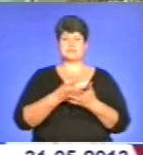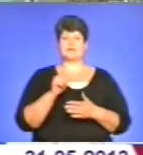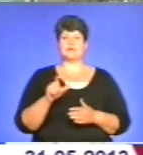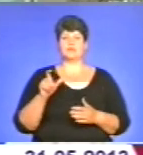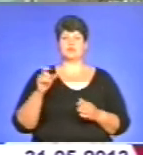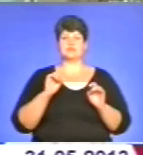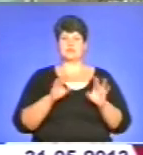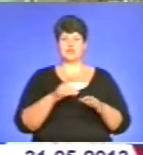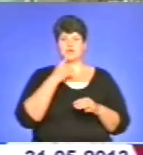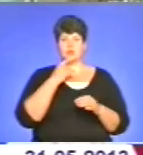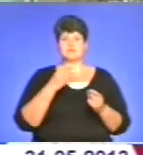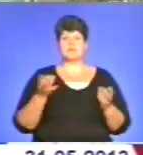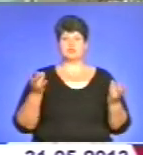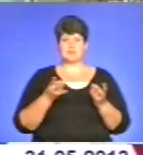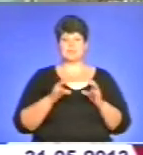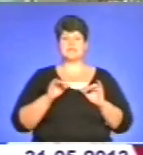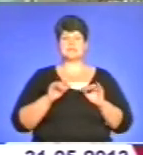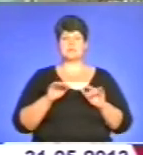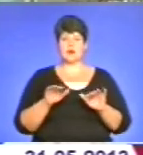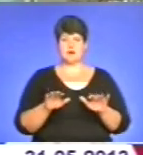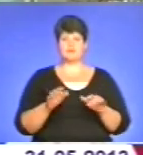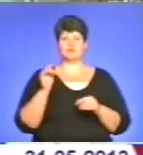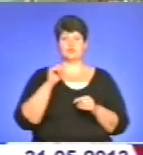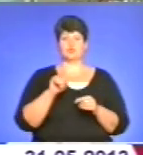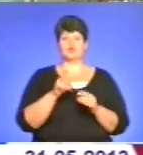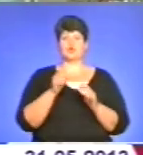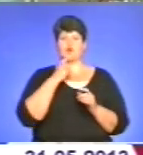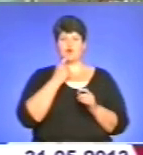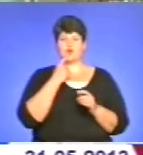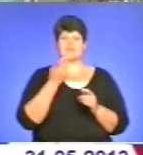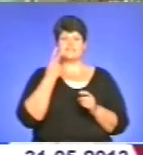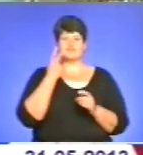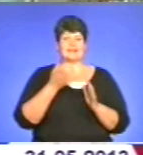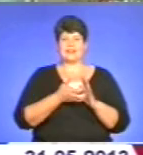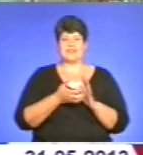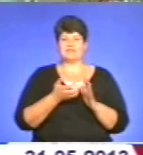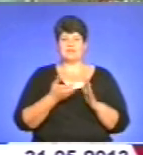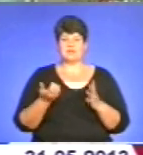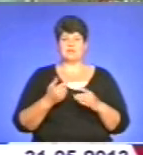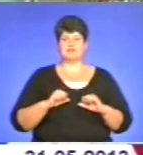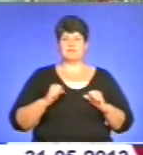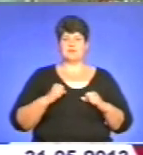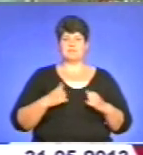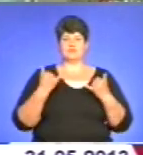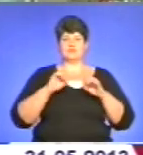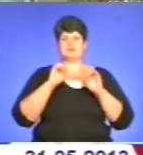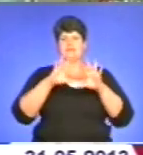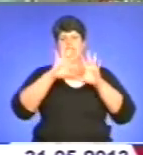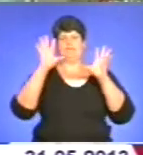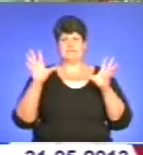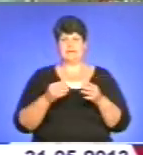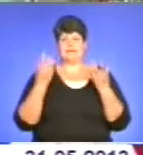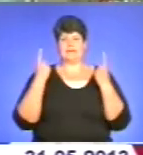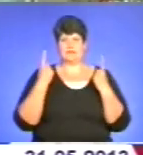що здача крові – дуже потрібна справа, тому що крові завжди не вистачає. Ми не намагаємося сьогодні здати велику кількість, ми просто хочемо